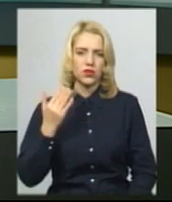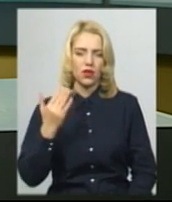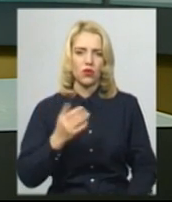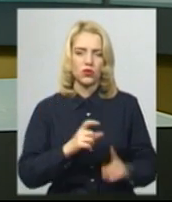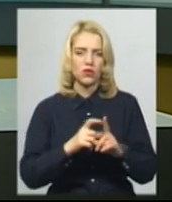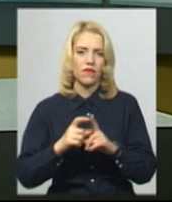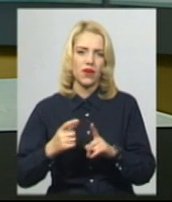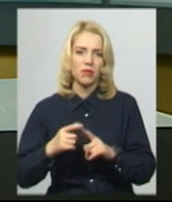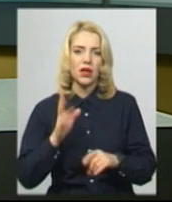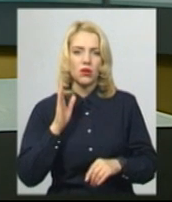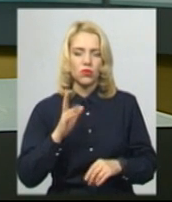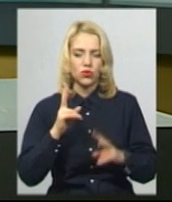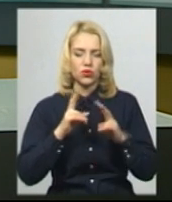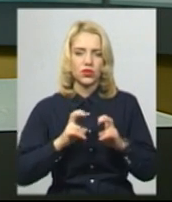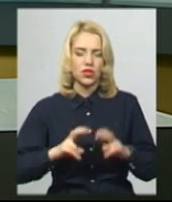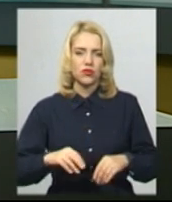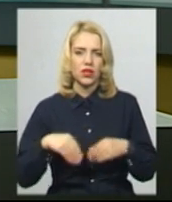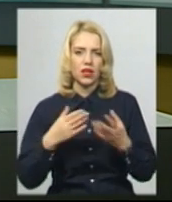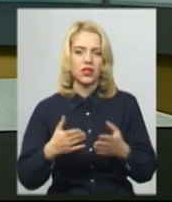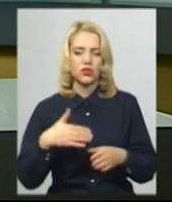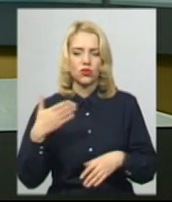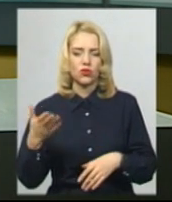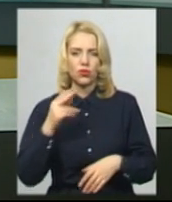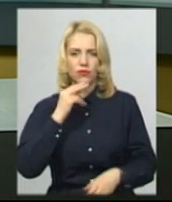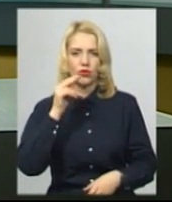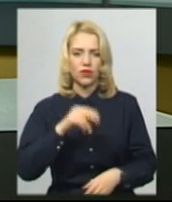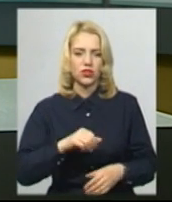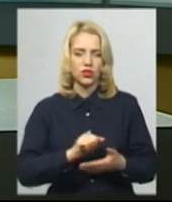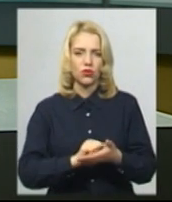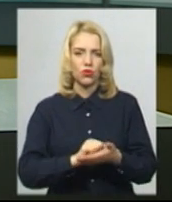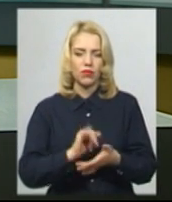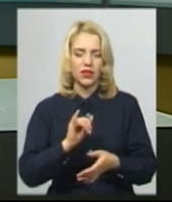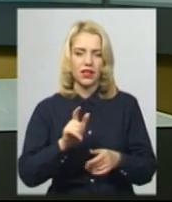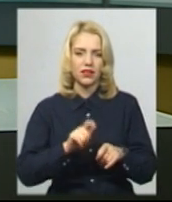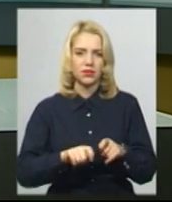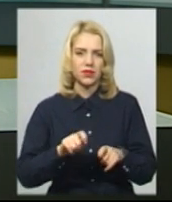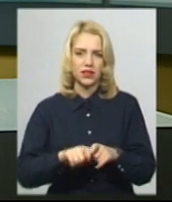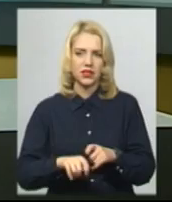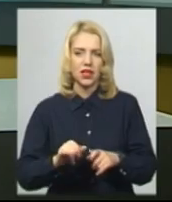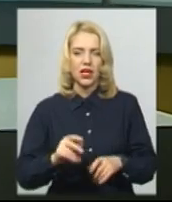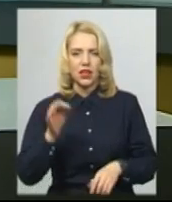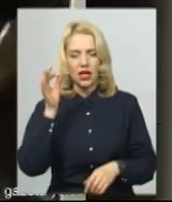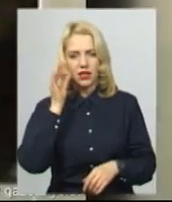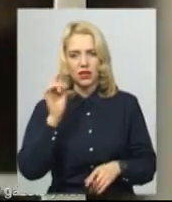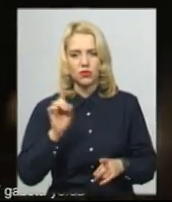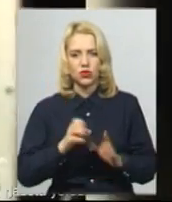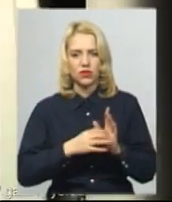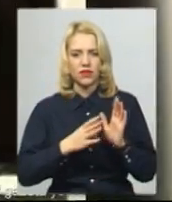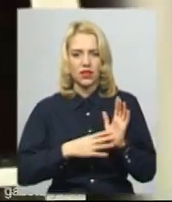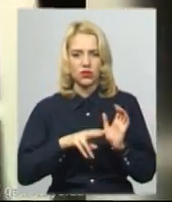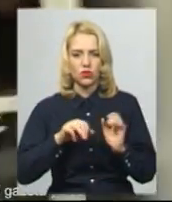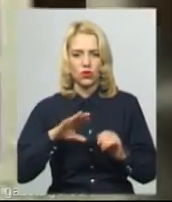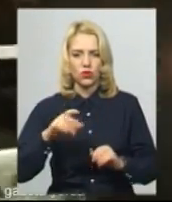словами, на засіданні будуть досліджуватися надані стороною обвинувачення документи і експертизи. Нагадаю, 19 лютого